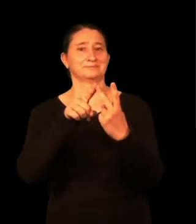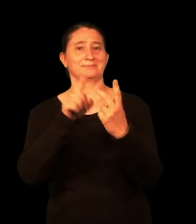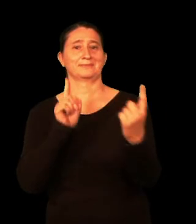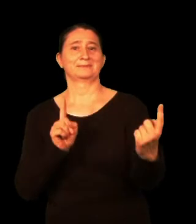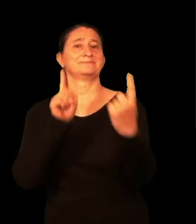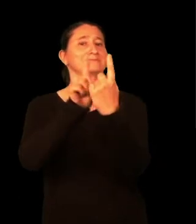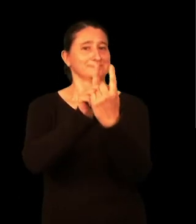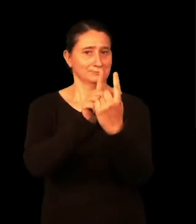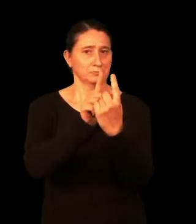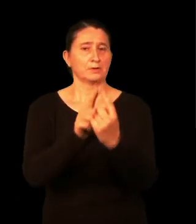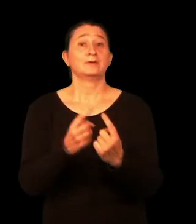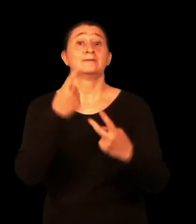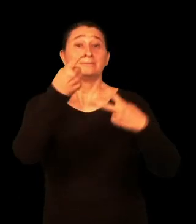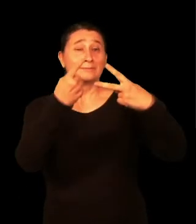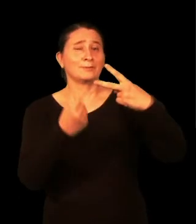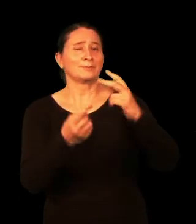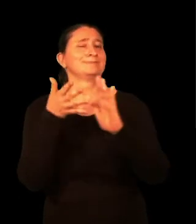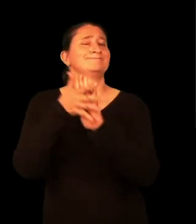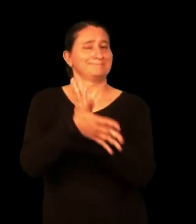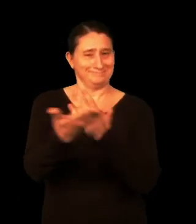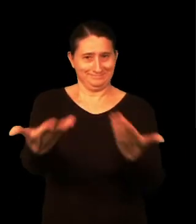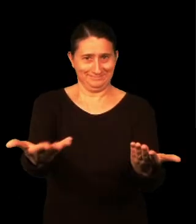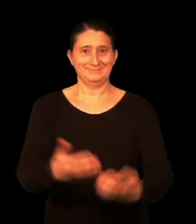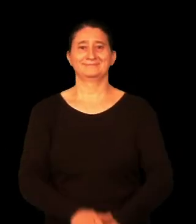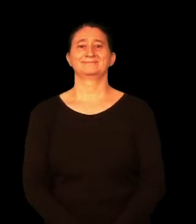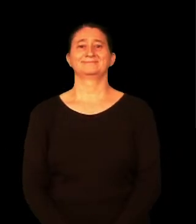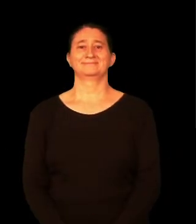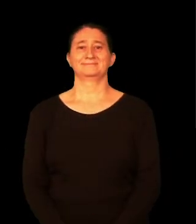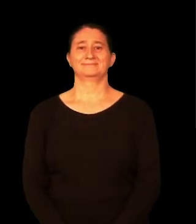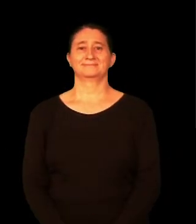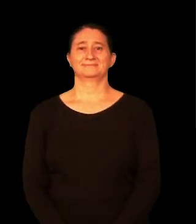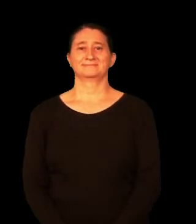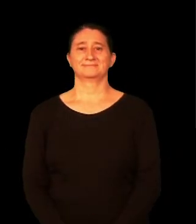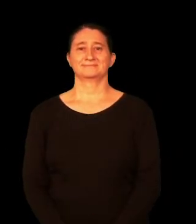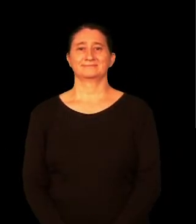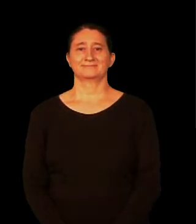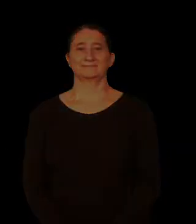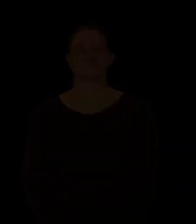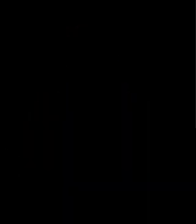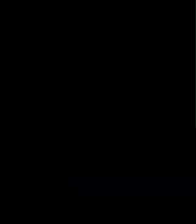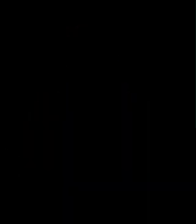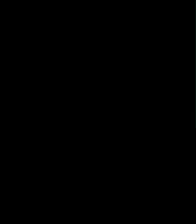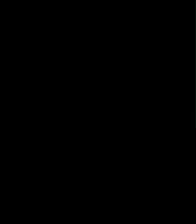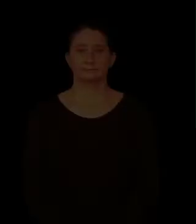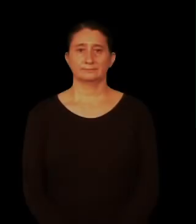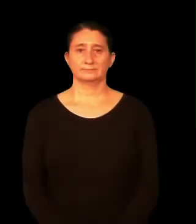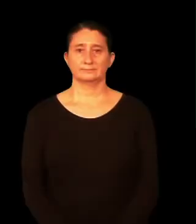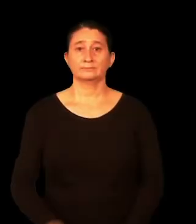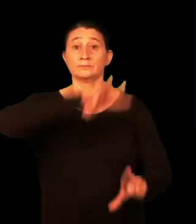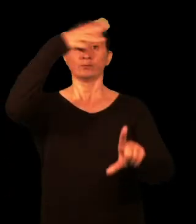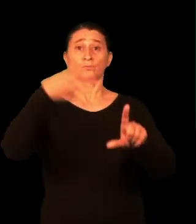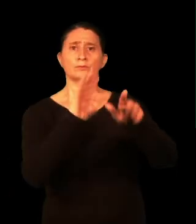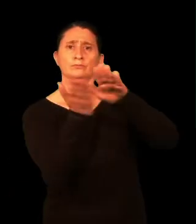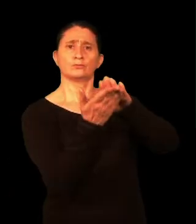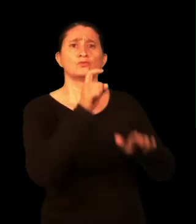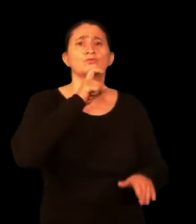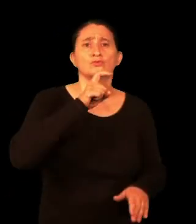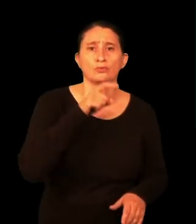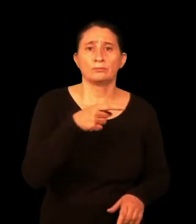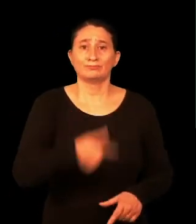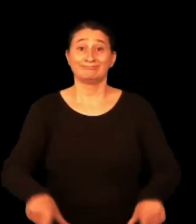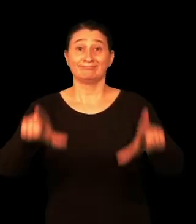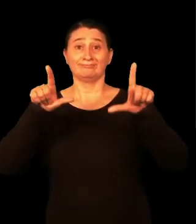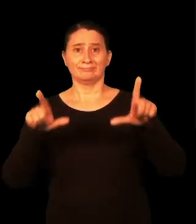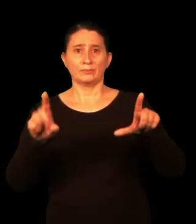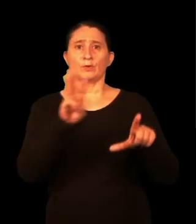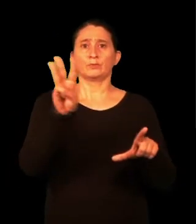bidez eta aurrez aurre. Hona hemen horietako bakoitza nola egin. Nola egin erregistro bat